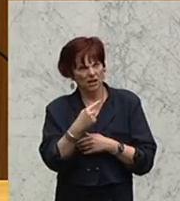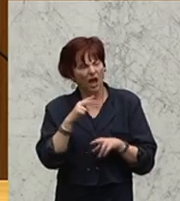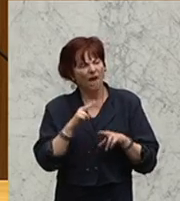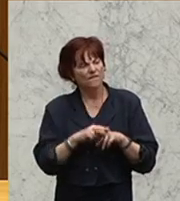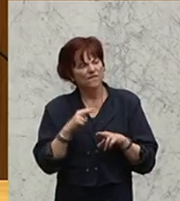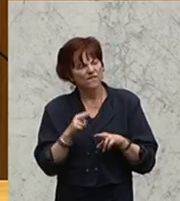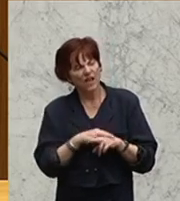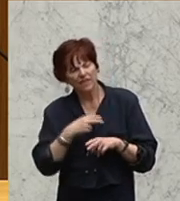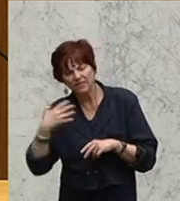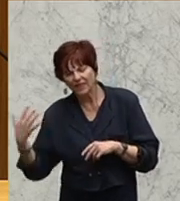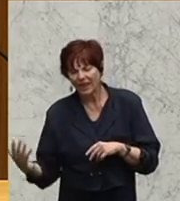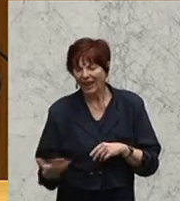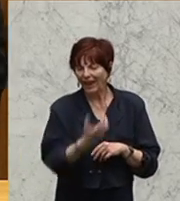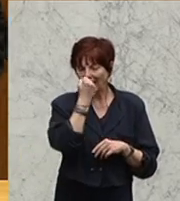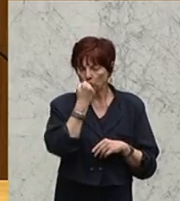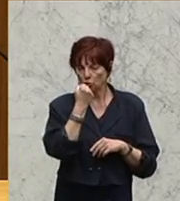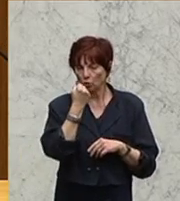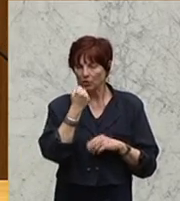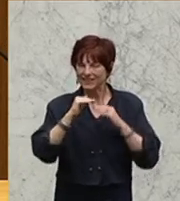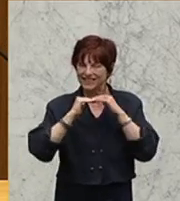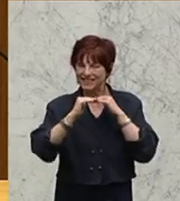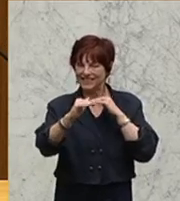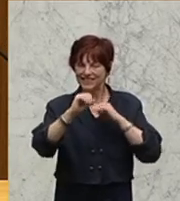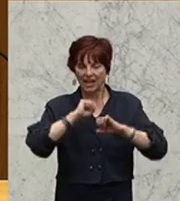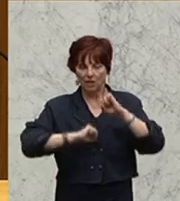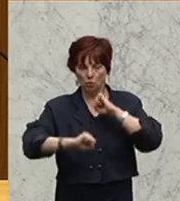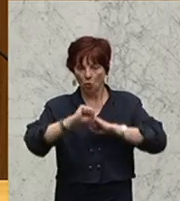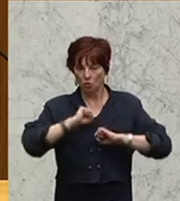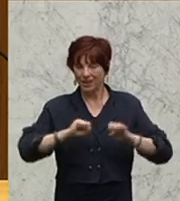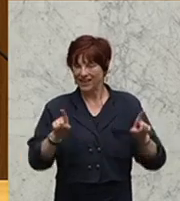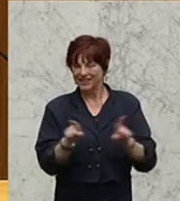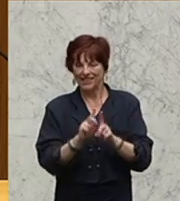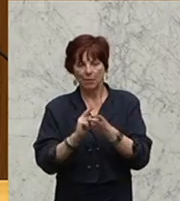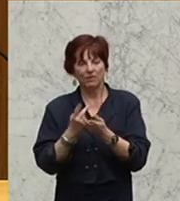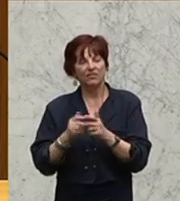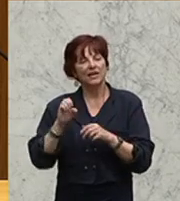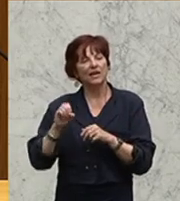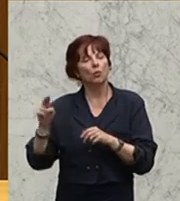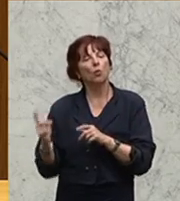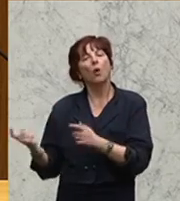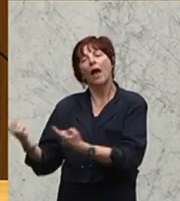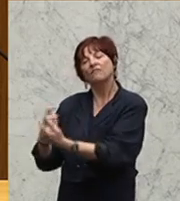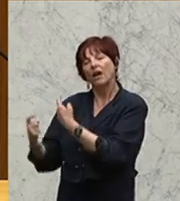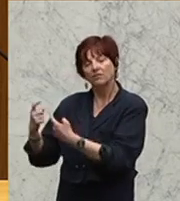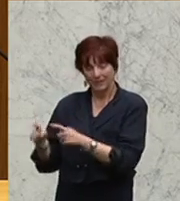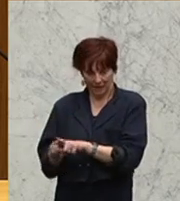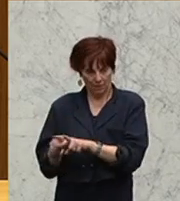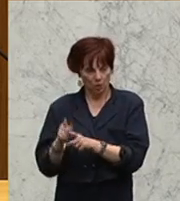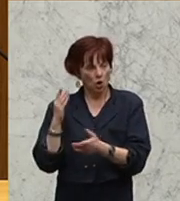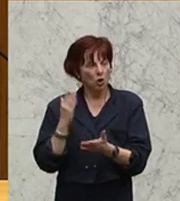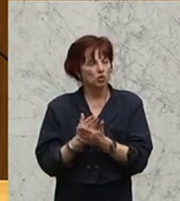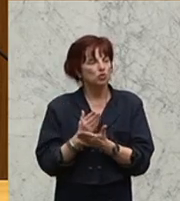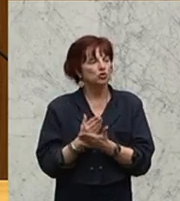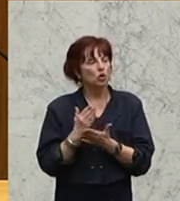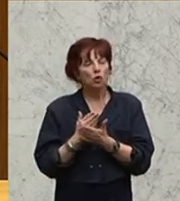Rettung aus der Seenot gleichsetzt mit der Einwanderung in die Europäische Union, dass man dann ja das halbe Geschäft